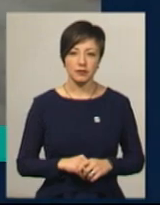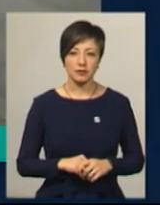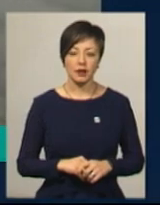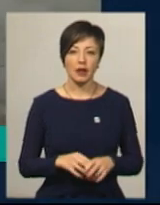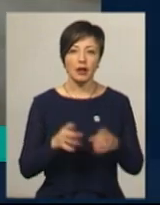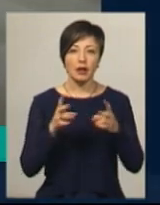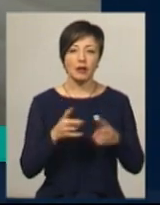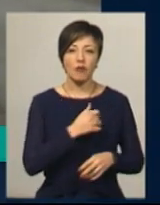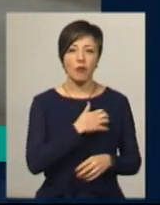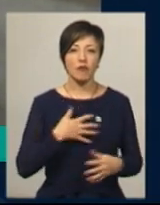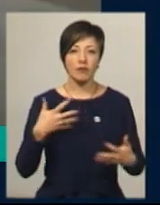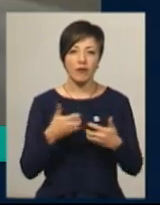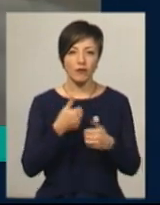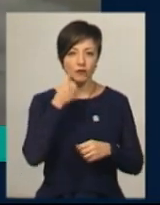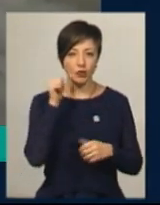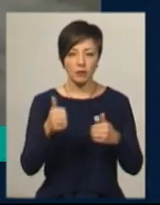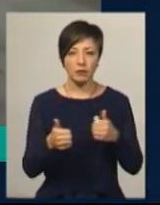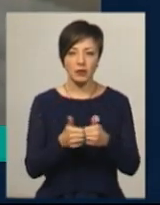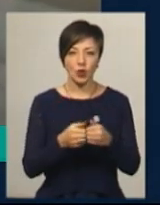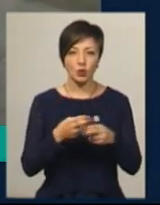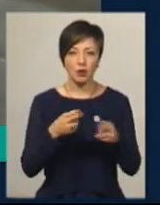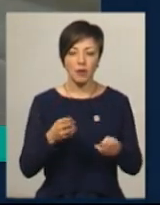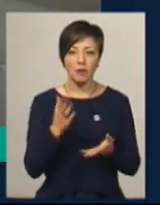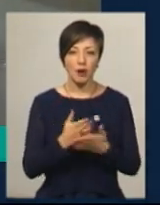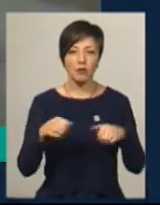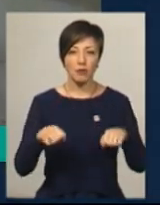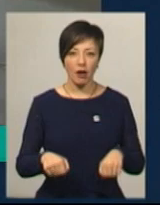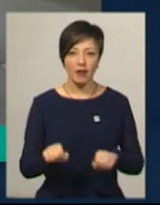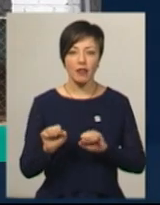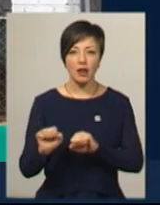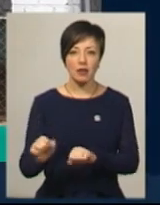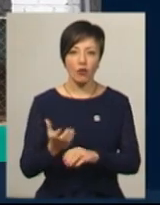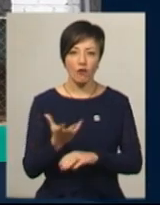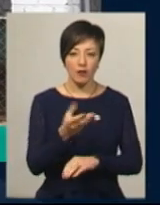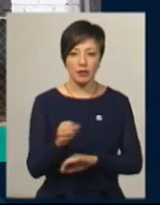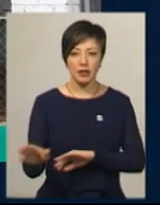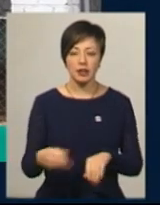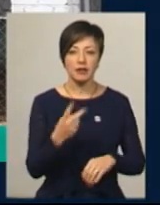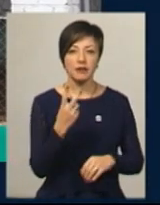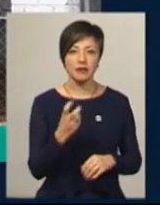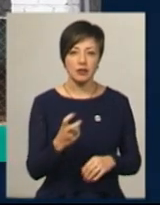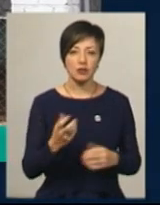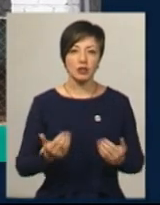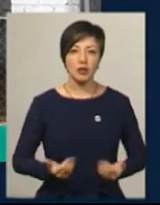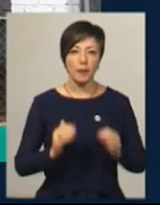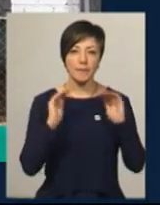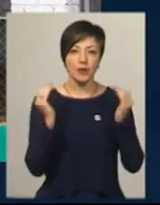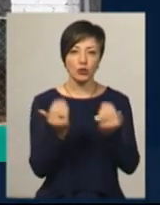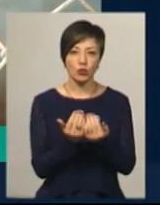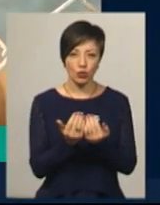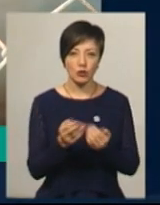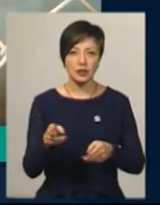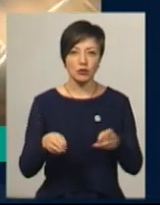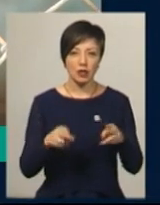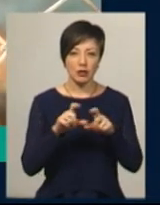Травмовані у ДТП, що сталося вчора поблизу Дунаєвець, мають право на страхову виплату. Дві сотні підопічних Хмельницького притулку стерилізатора